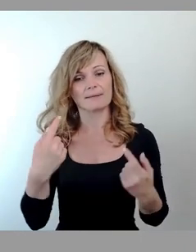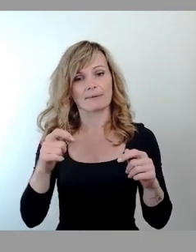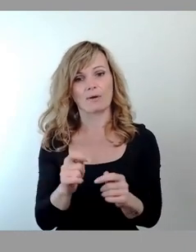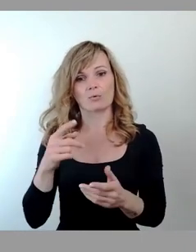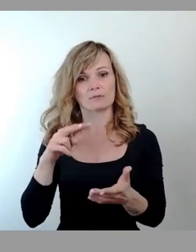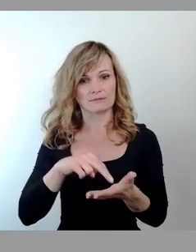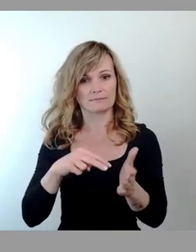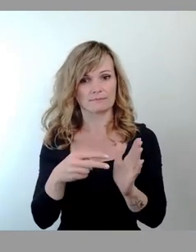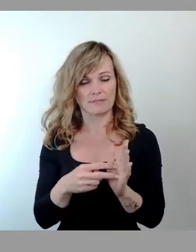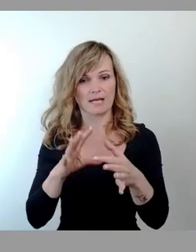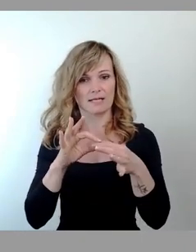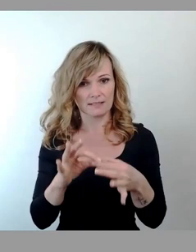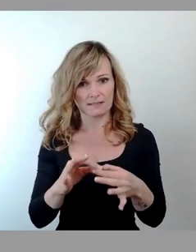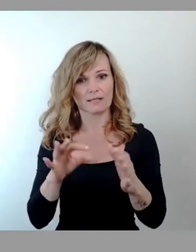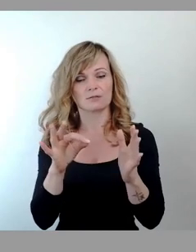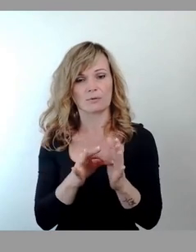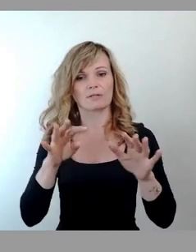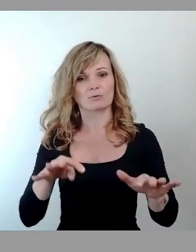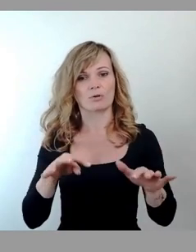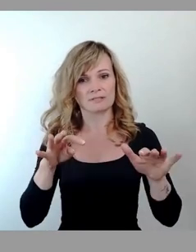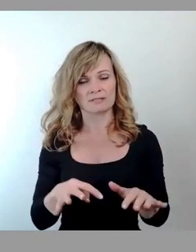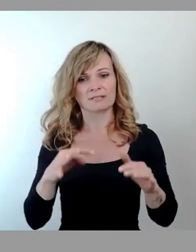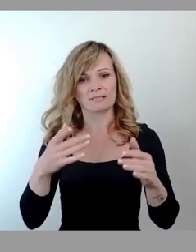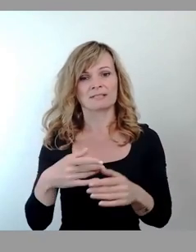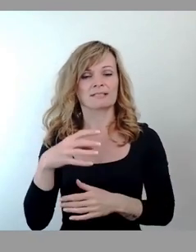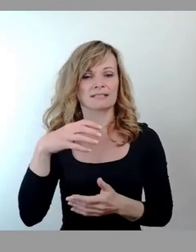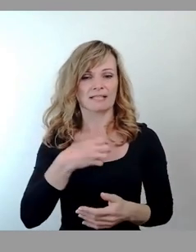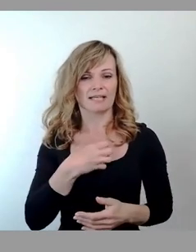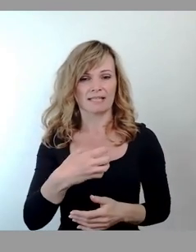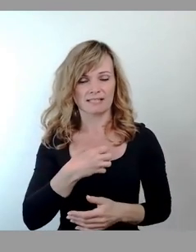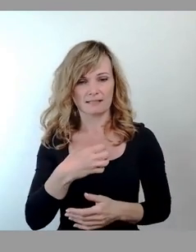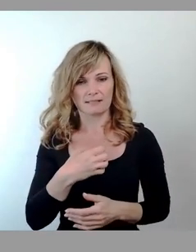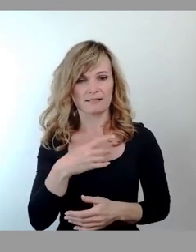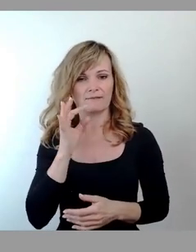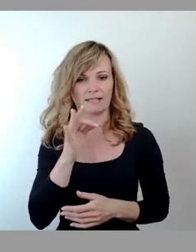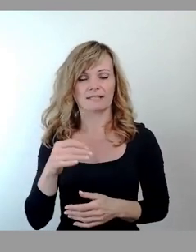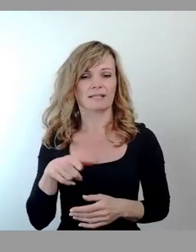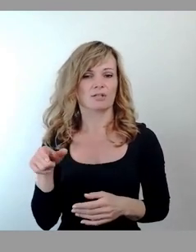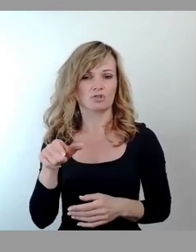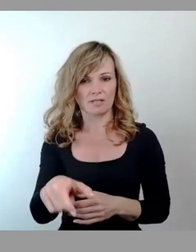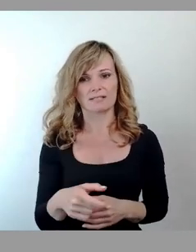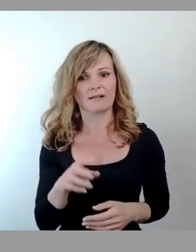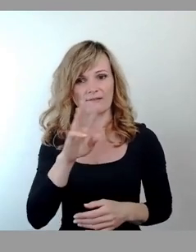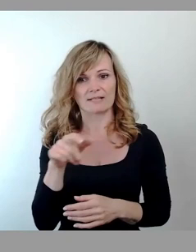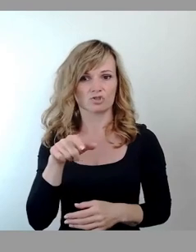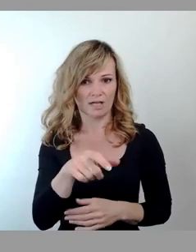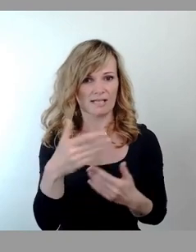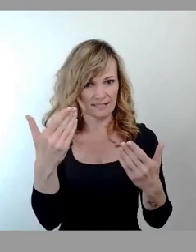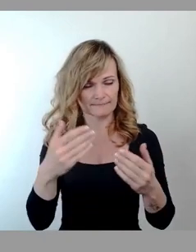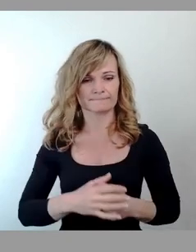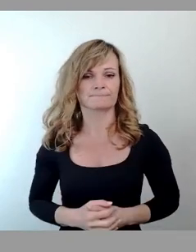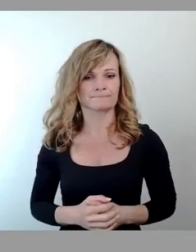Bebauungsplan Dresden-Friedrichstadt Nummer 15, Walterstraße, Friedrichstraße. Wer hier zustimmen kann, bitte ich um das Stimmzeichen.